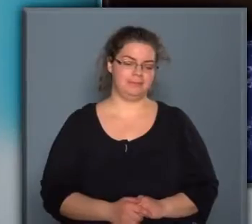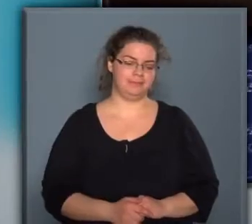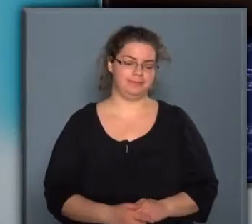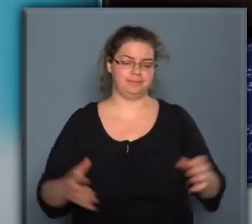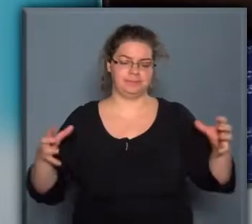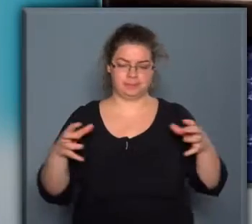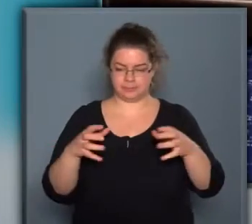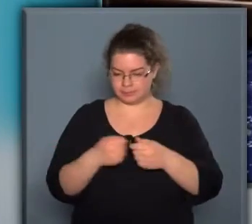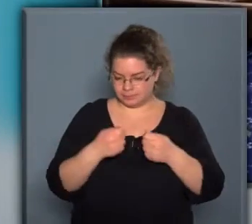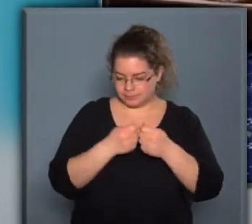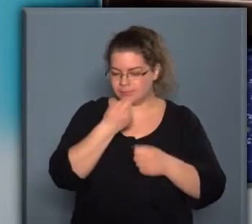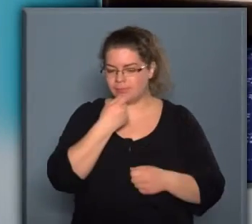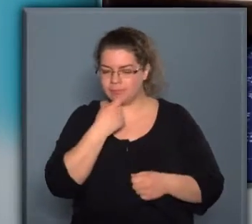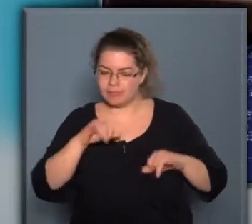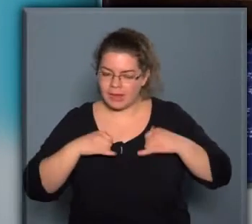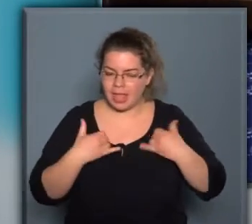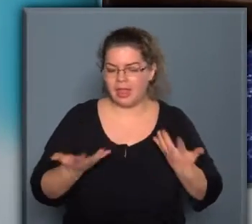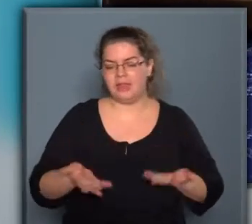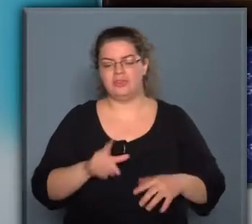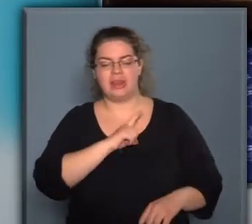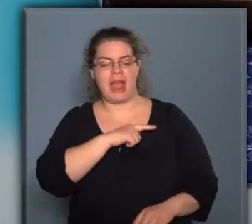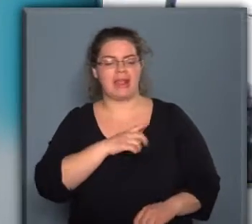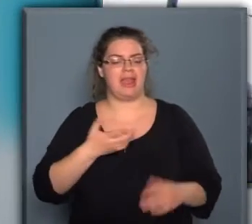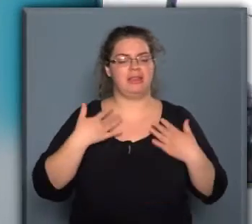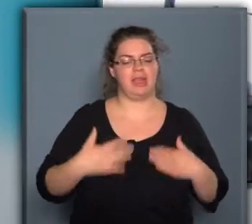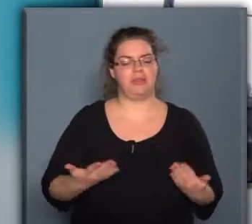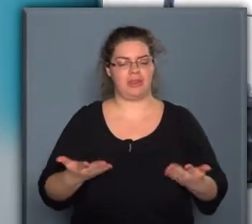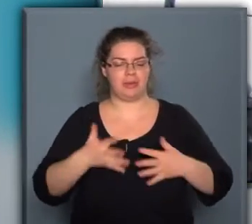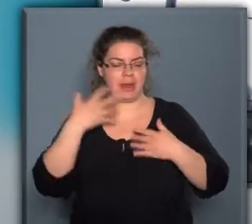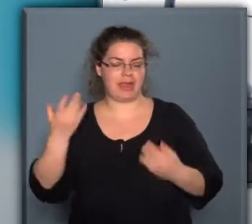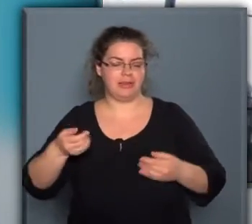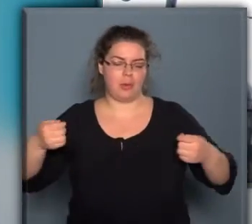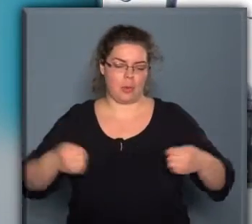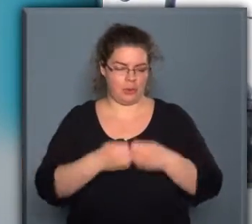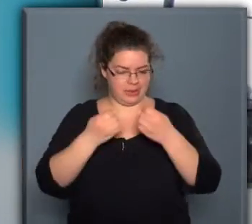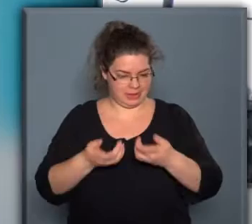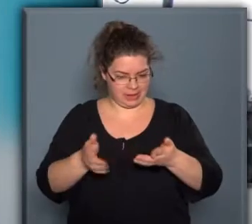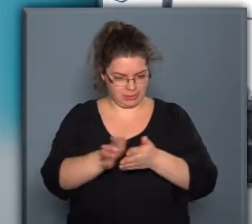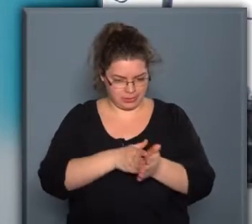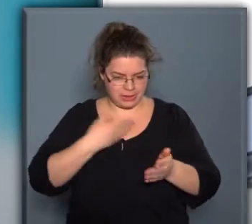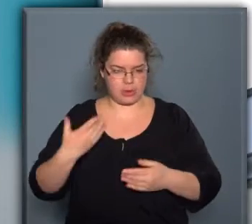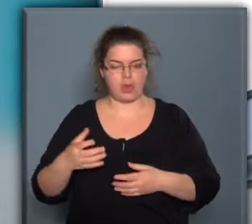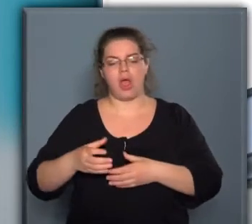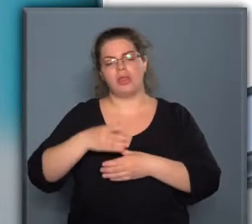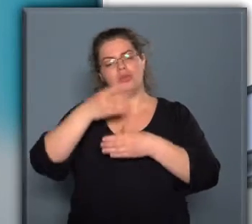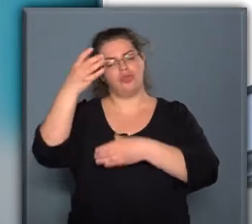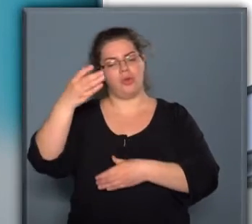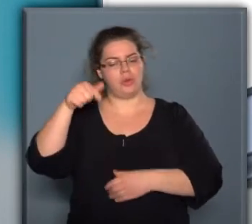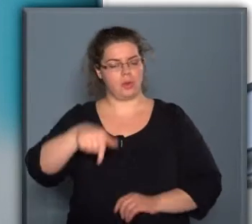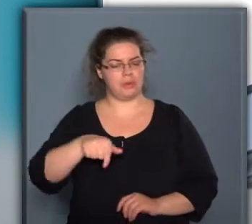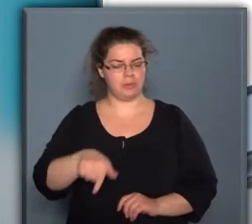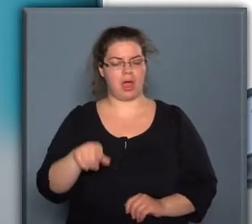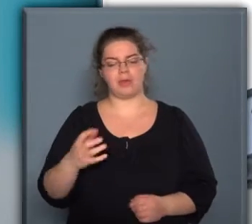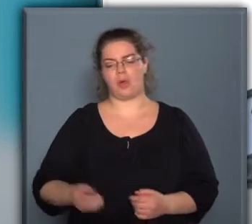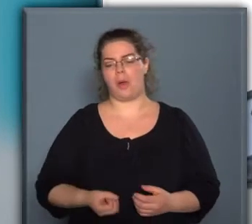Közös reggelivel, valamint lelket és testet is melengető koczintással vette kezdetét a Kőbányai csőztoronyban az a